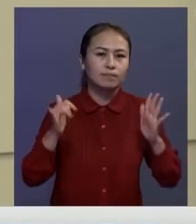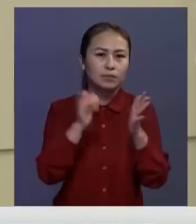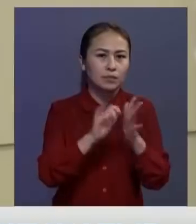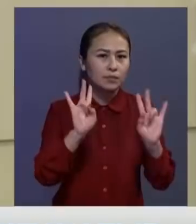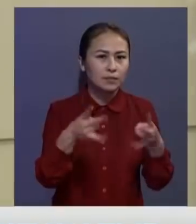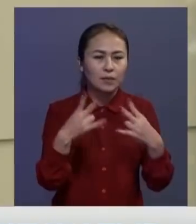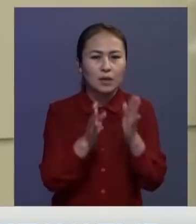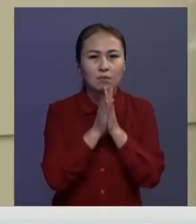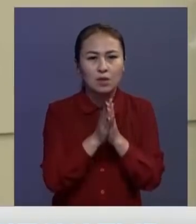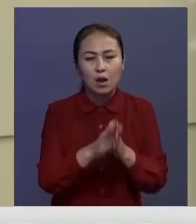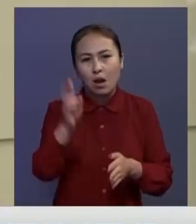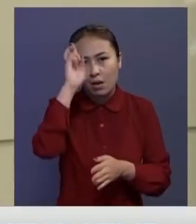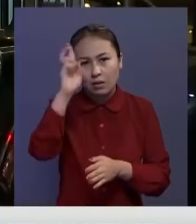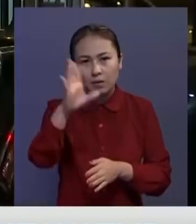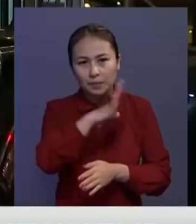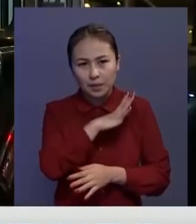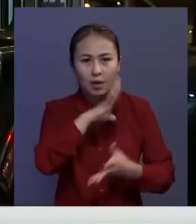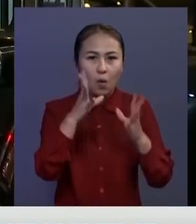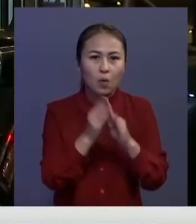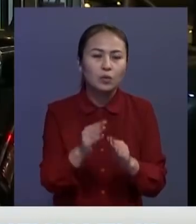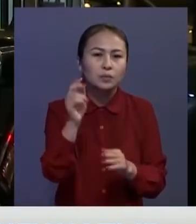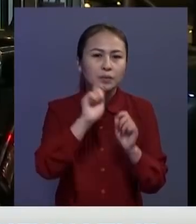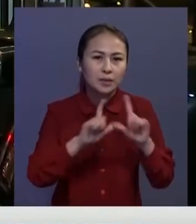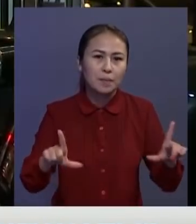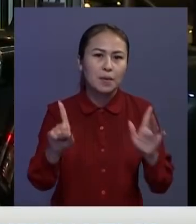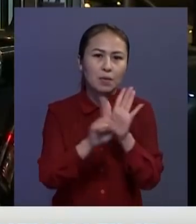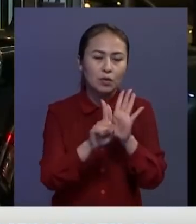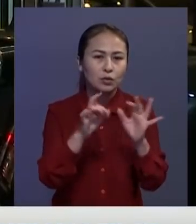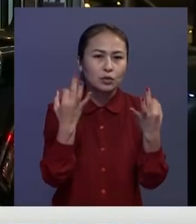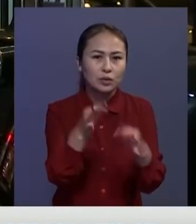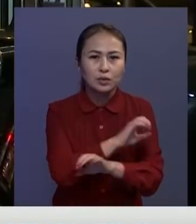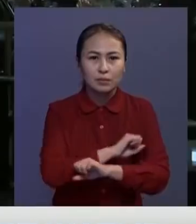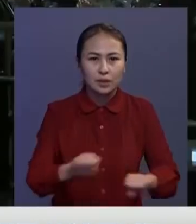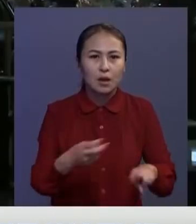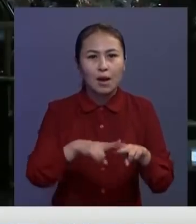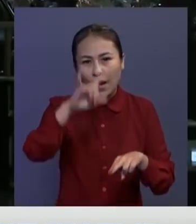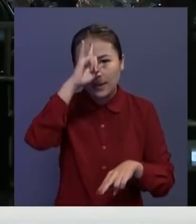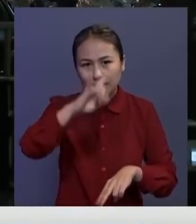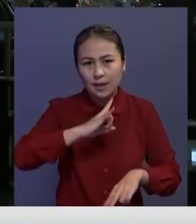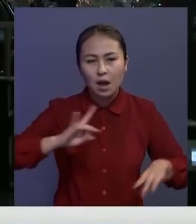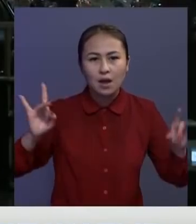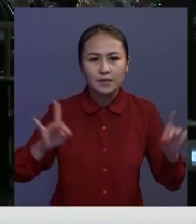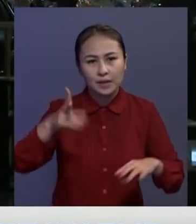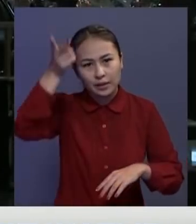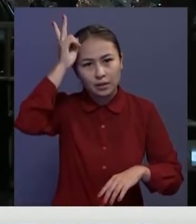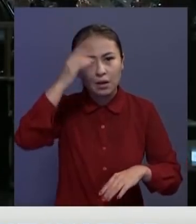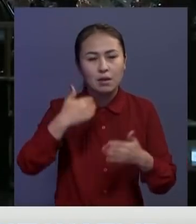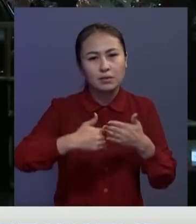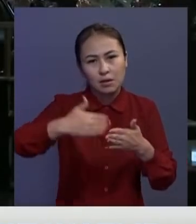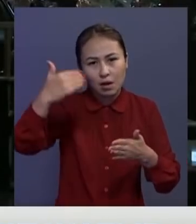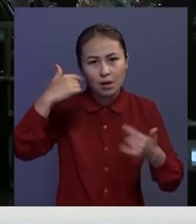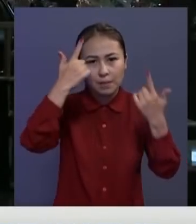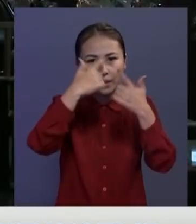салмауды сұрады. Аймықтағы қолға байланысты оқушылардың мектепке бармауына да рұқсат етілді. Өз кезегінде Қазақстанның